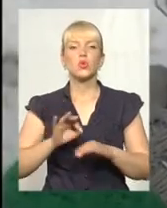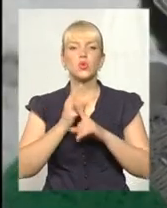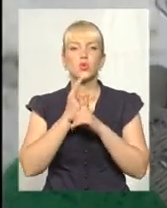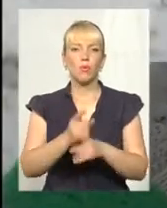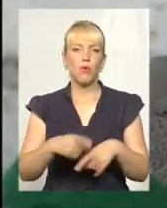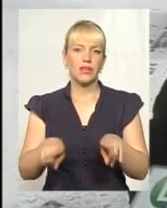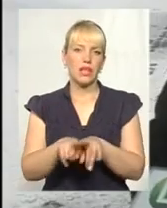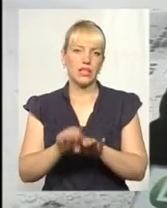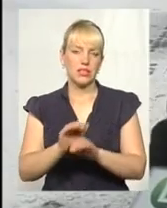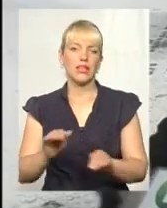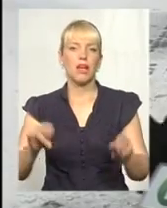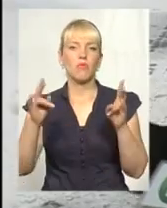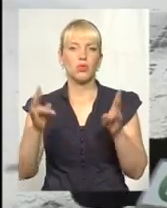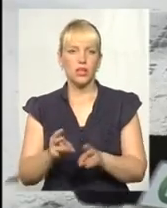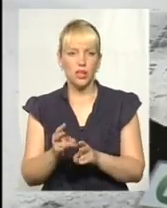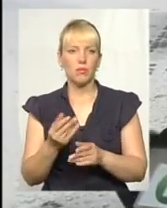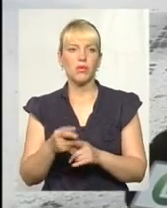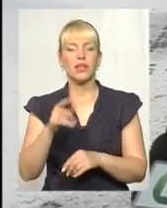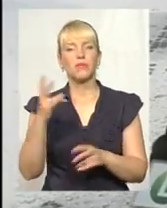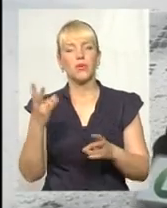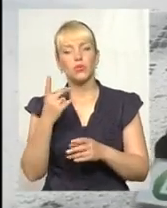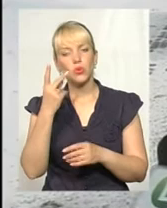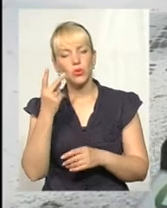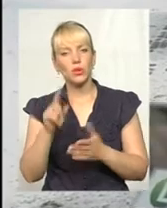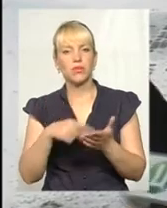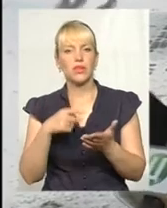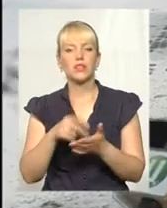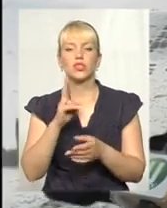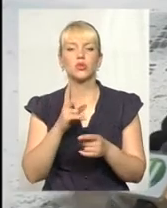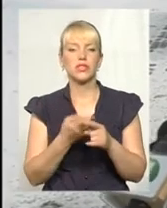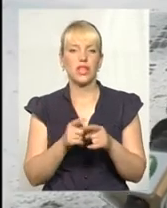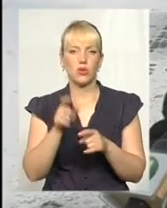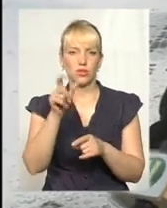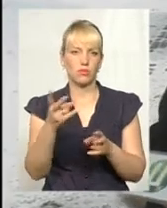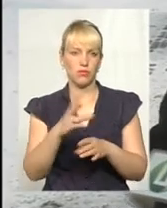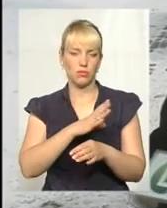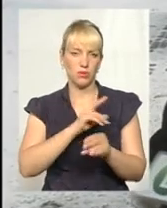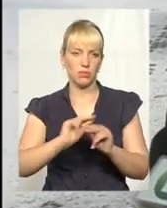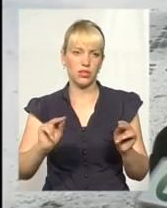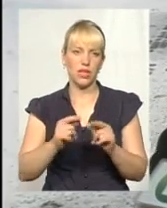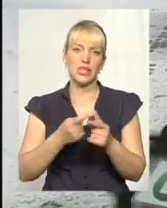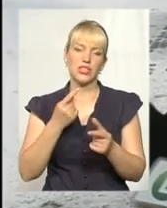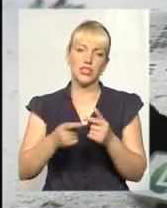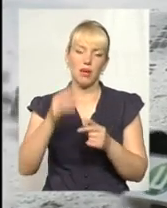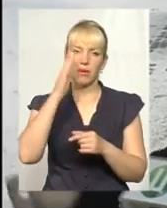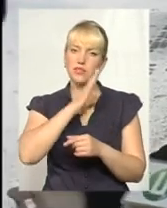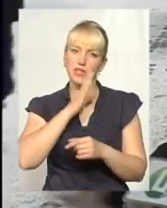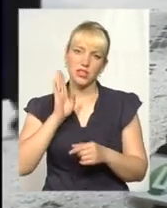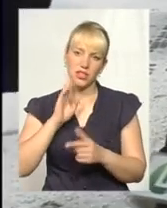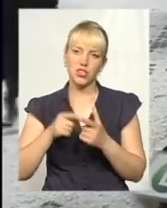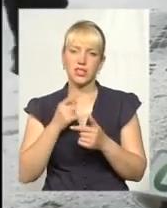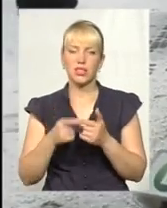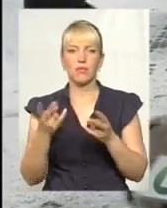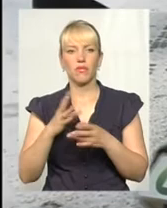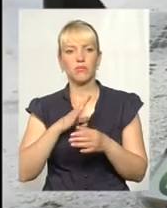дітей потрібен. Трое питання, хто має бути цим педагогом. Вчора озвучувалось, чи це мають бути батьки, чи це мають бути